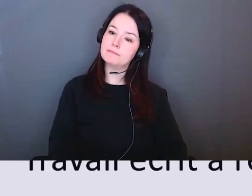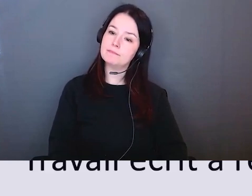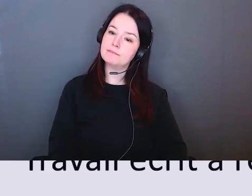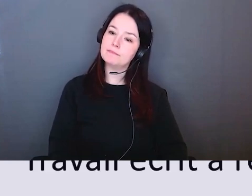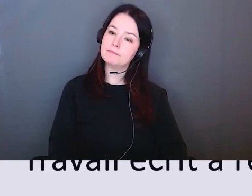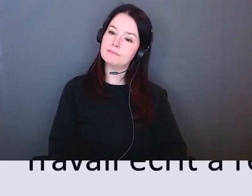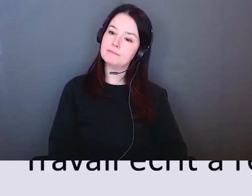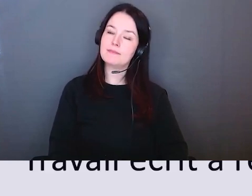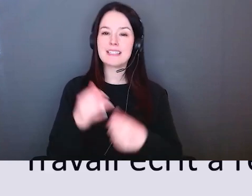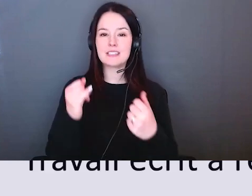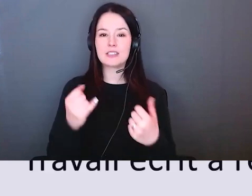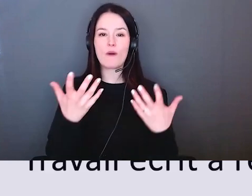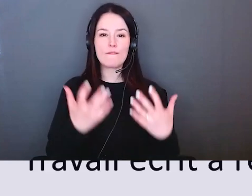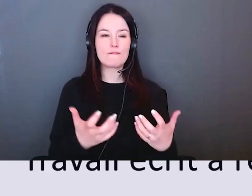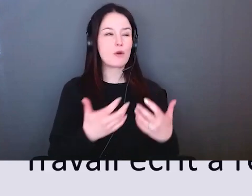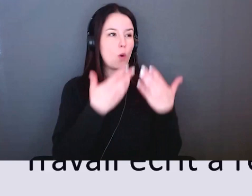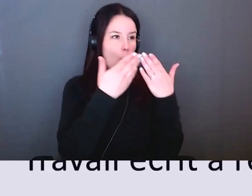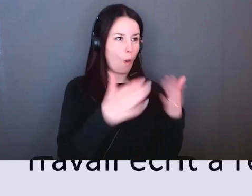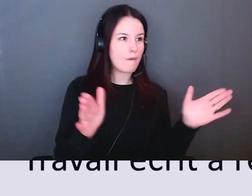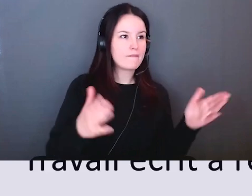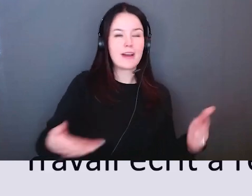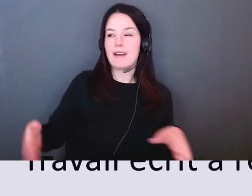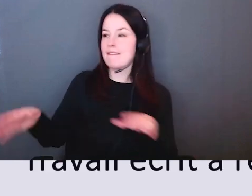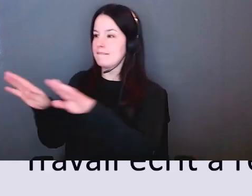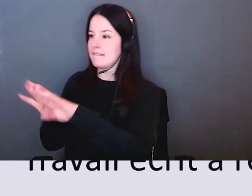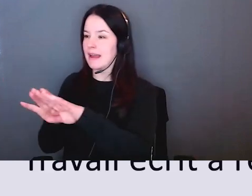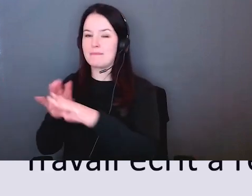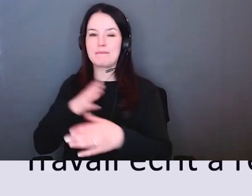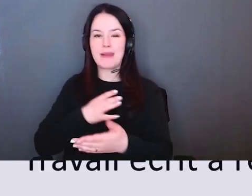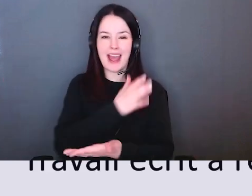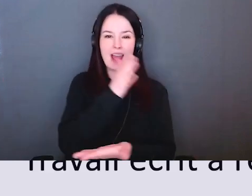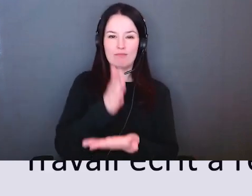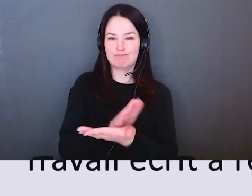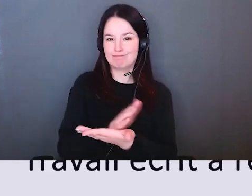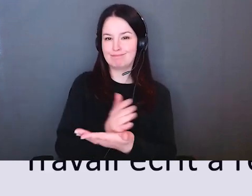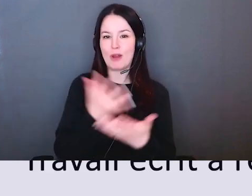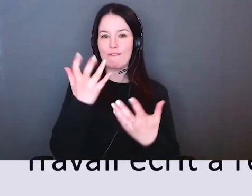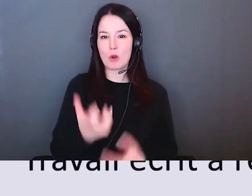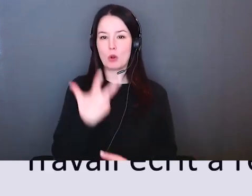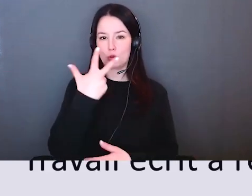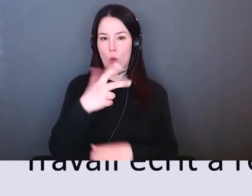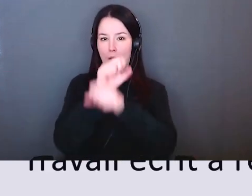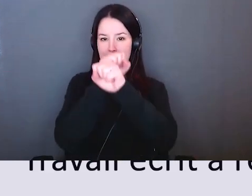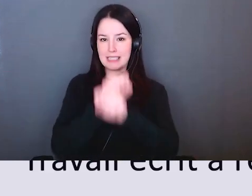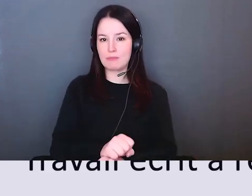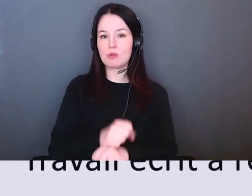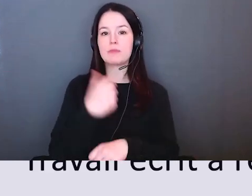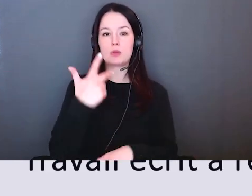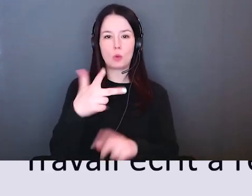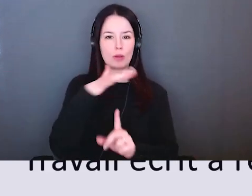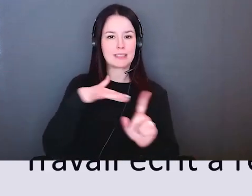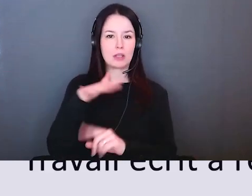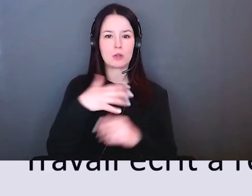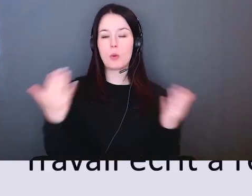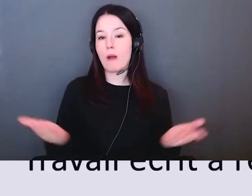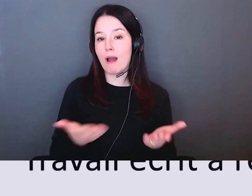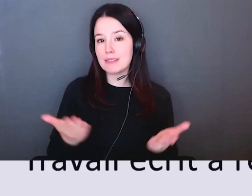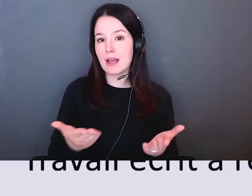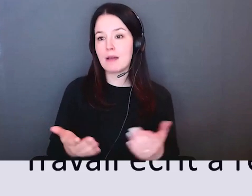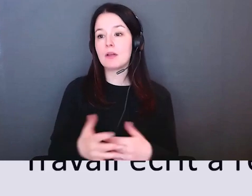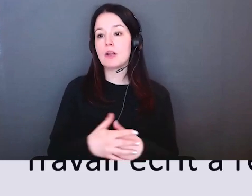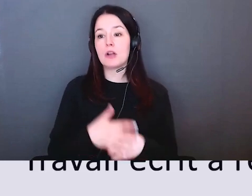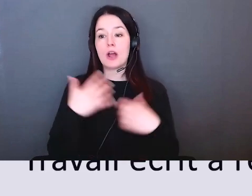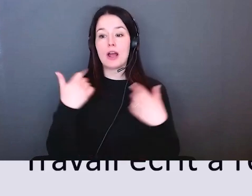atelier d'apprentissage et de désapprentissage et ensuite en troisième en dernier lieu pour ceux et celles qui